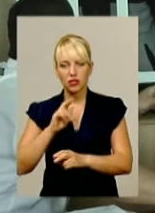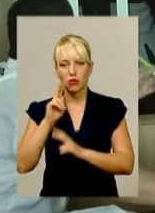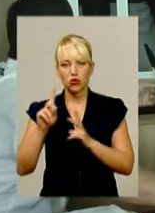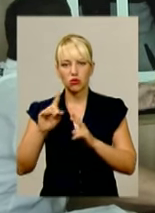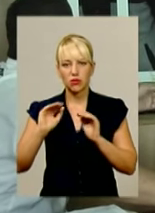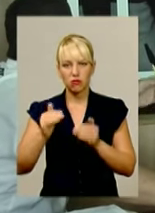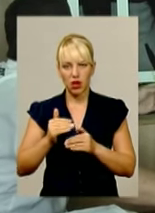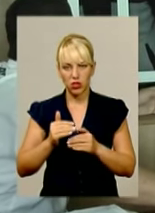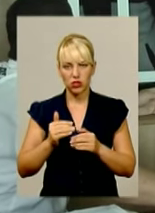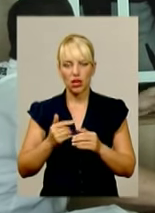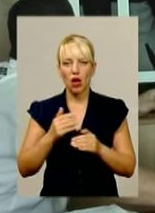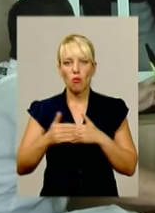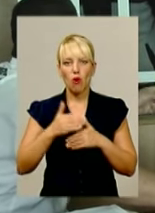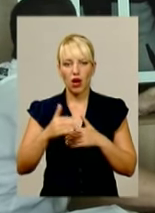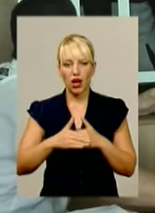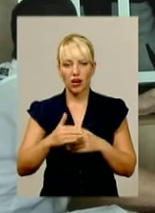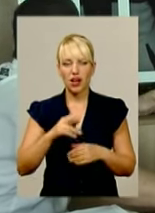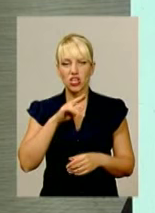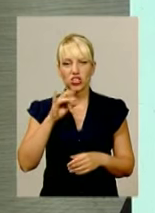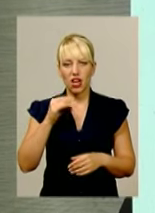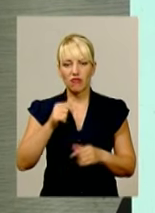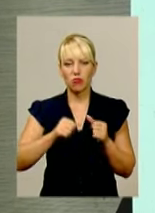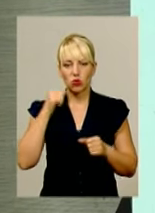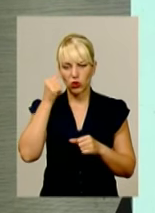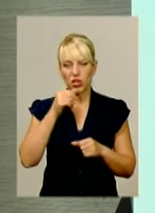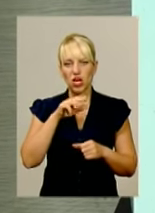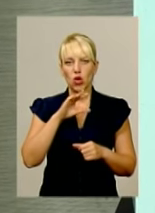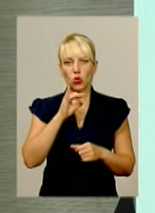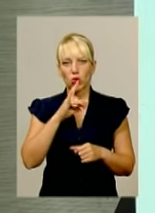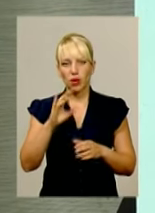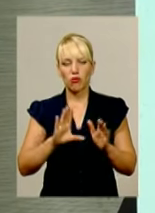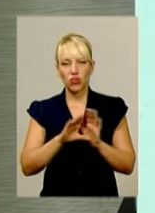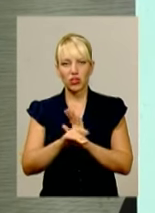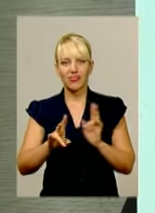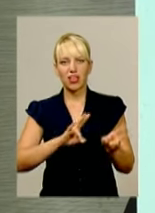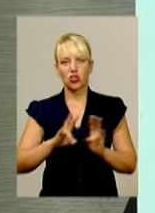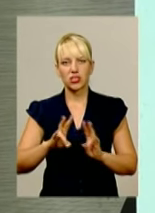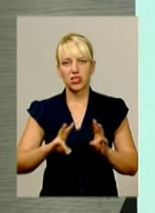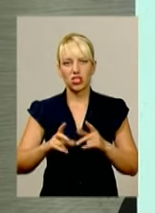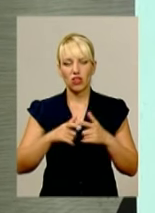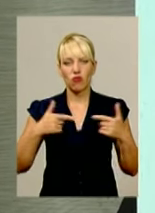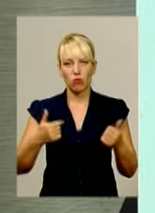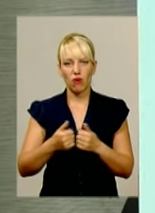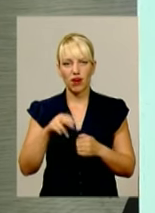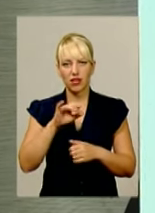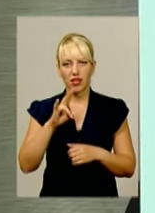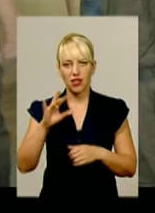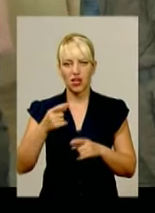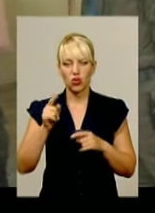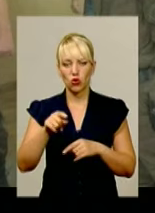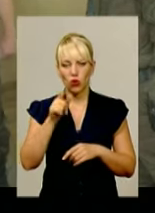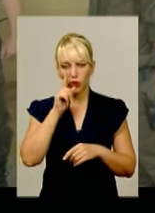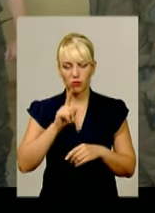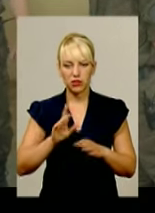Музика Много року житель Шепетівки Дмитро Єфімов вступив до терористичного формування ДНР. Того ж місяця підсудний прибув до